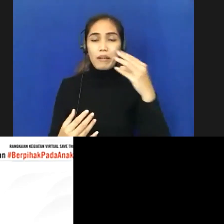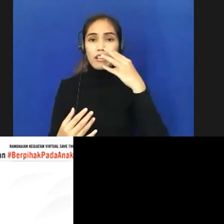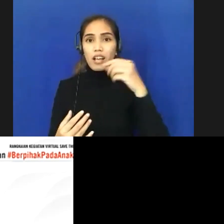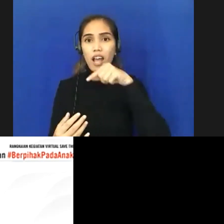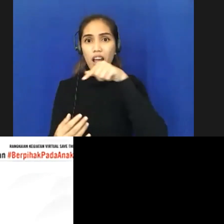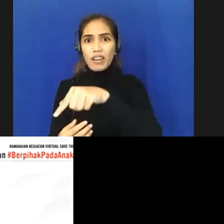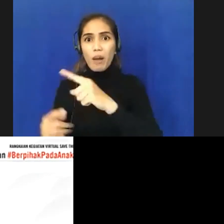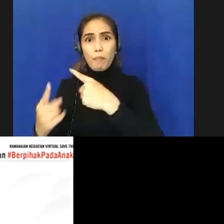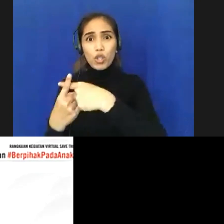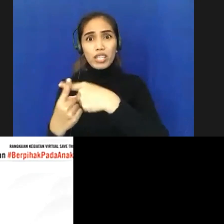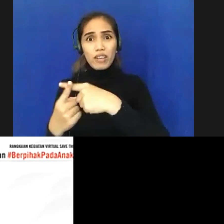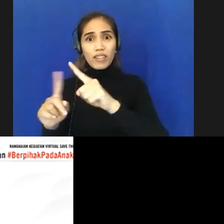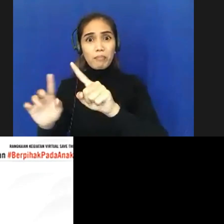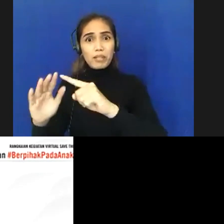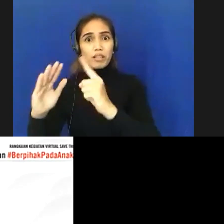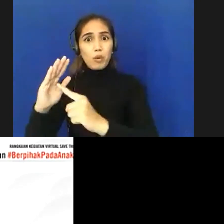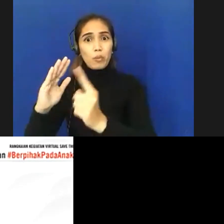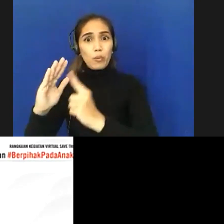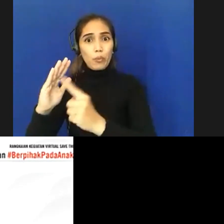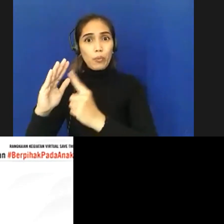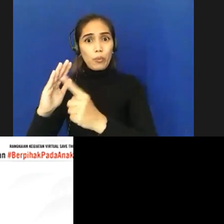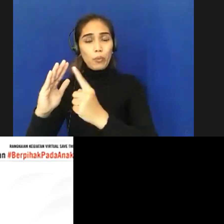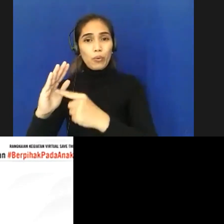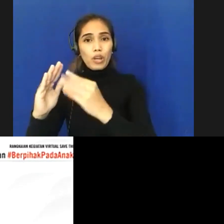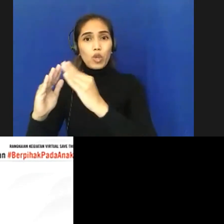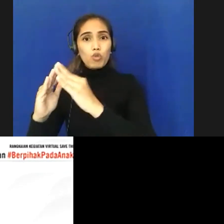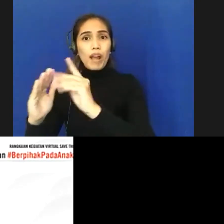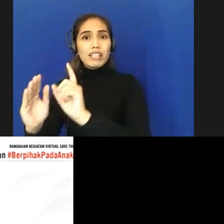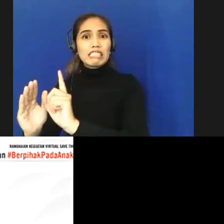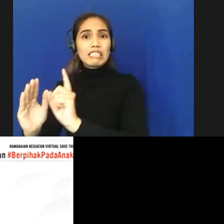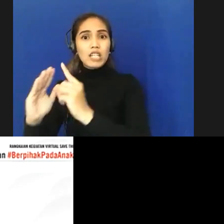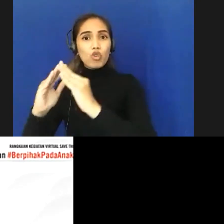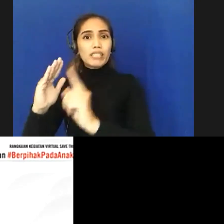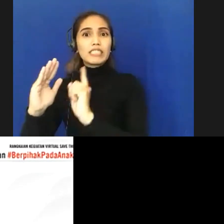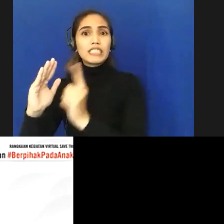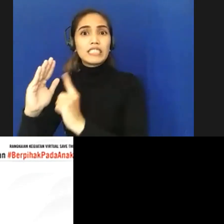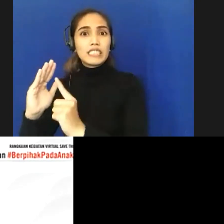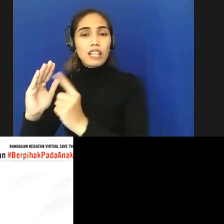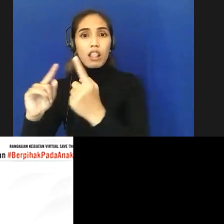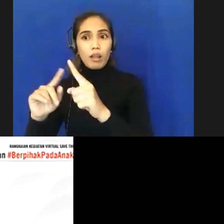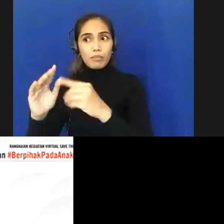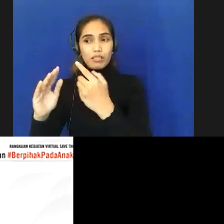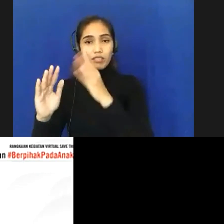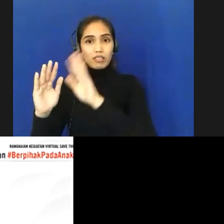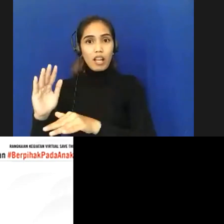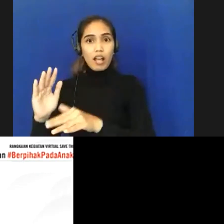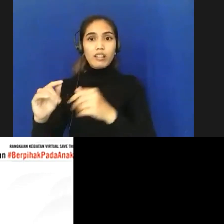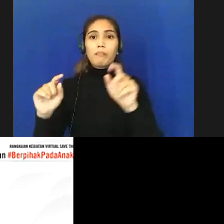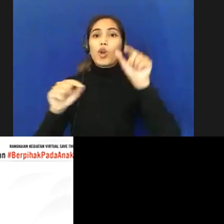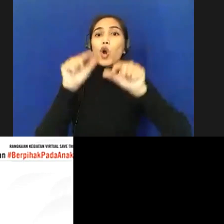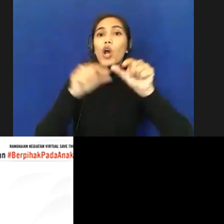terpusat tetapi karena pengawasan dari tetangga misalnya atau dari perangkat desa bahwa dia tertib tinggal di rumah saja